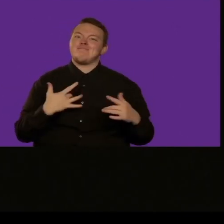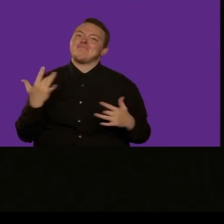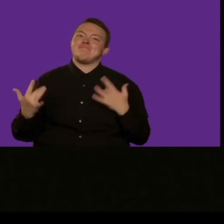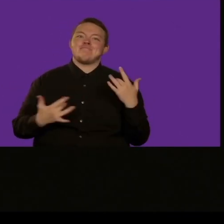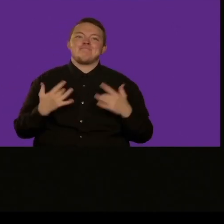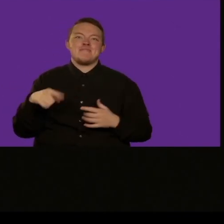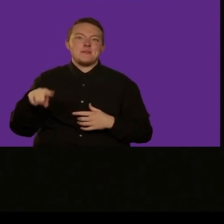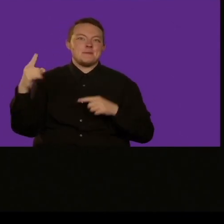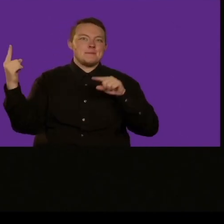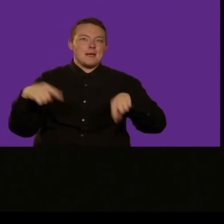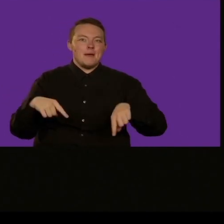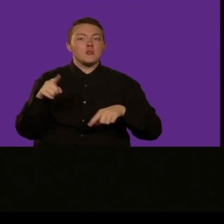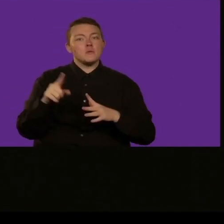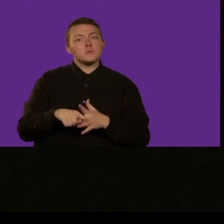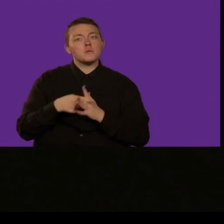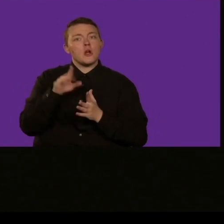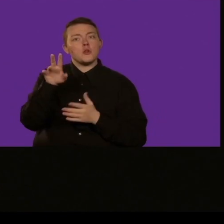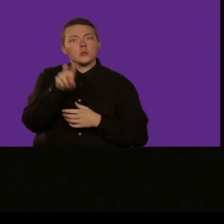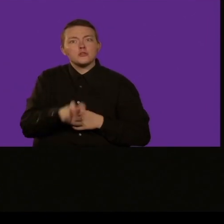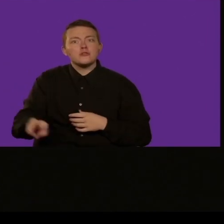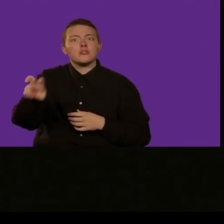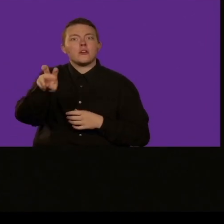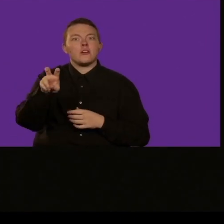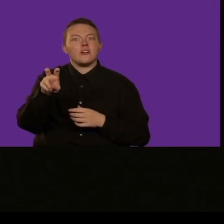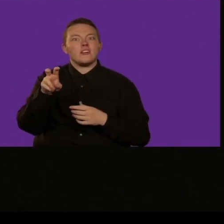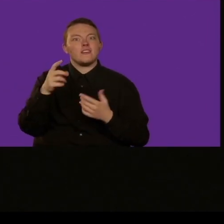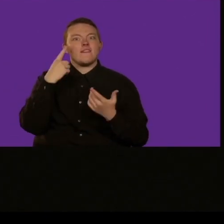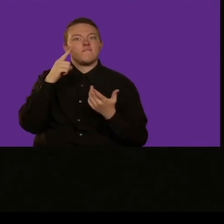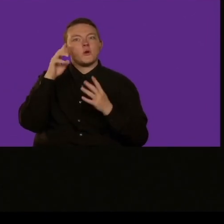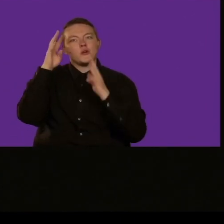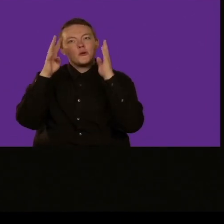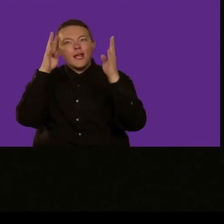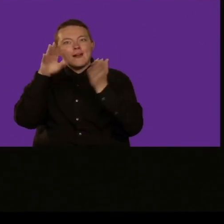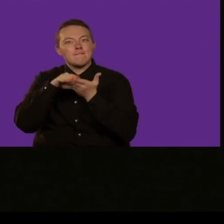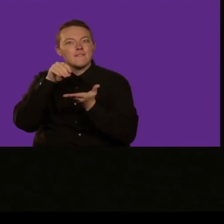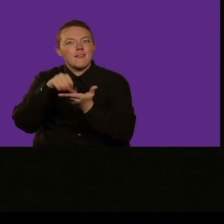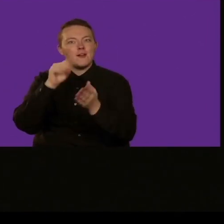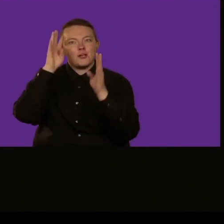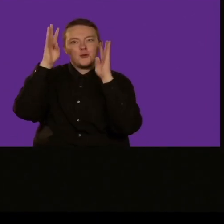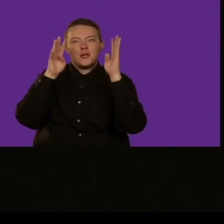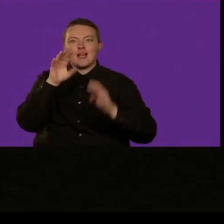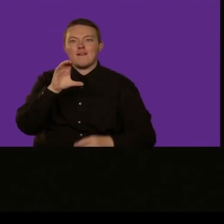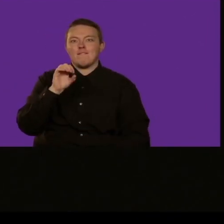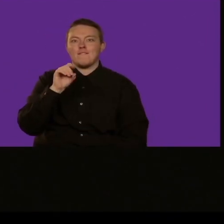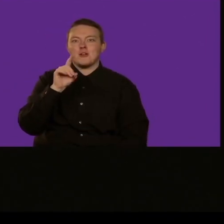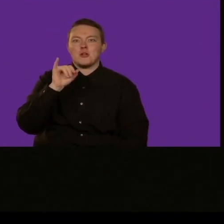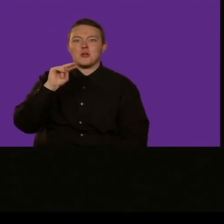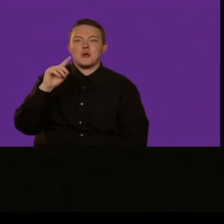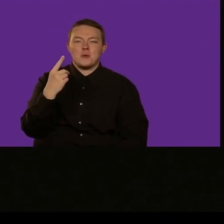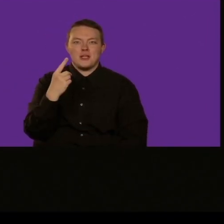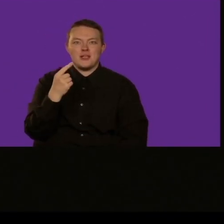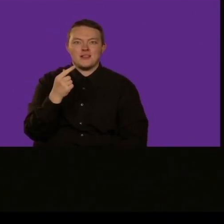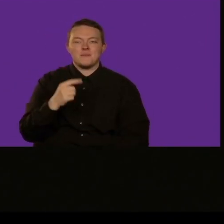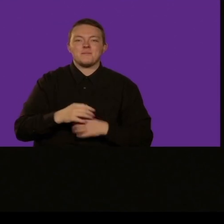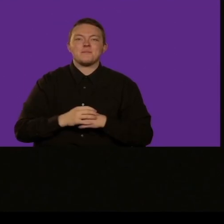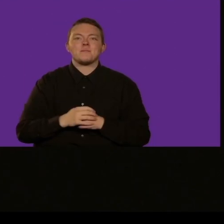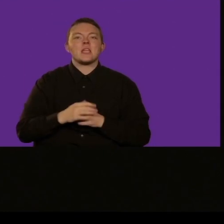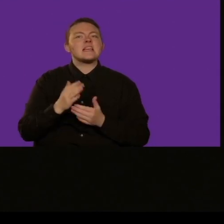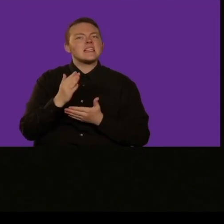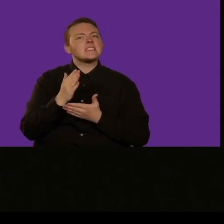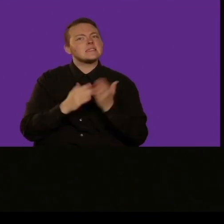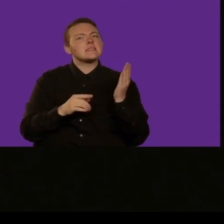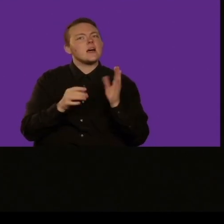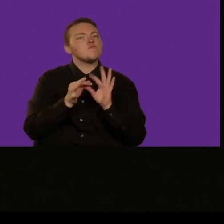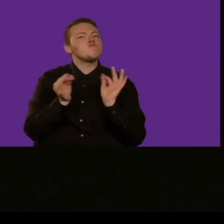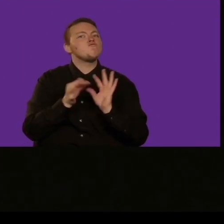Voi sapete che talvolta più di 100 milioni di progetti sono condivisi con le nostre reti Scratch, e parliamo di